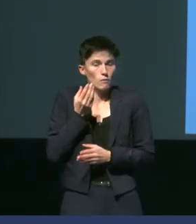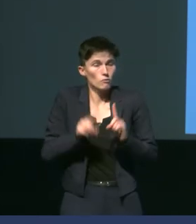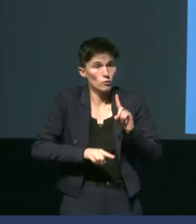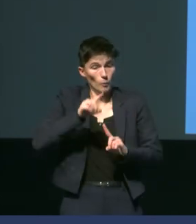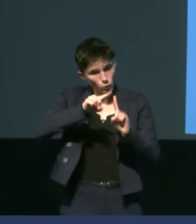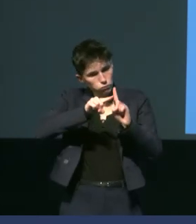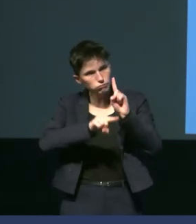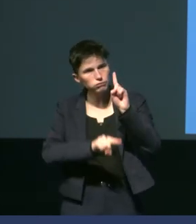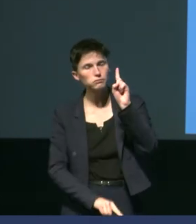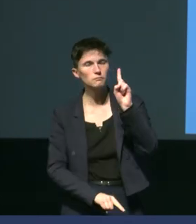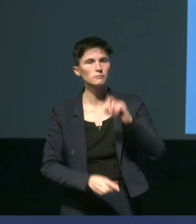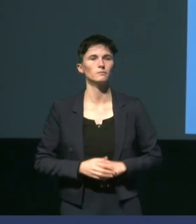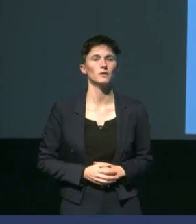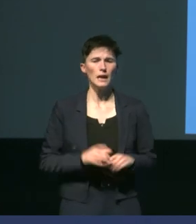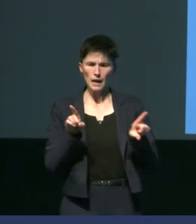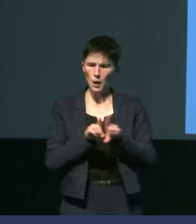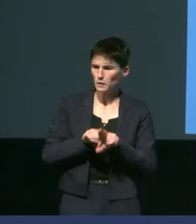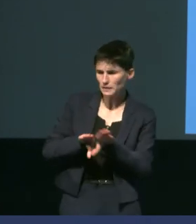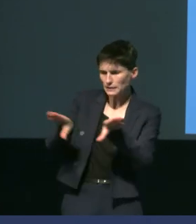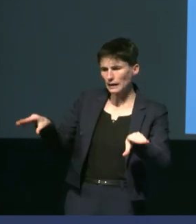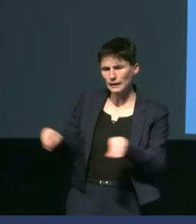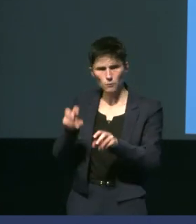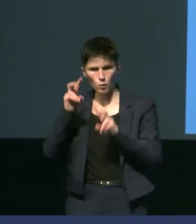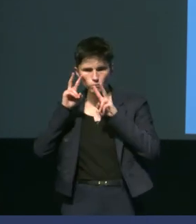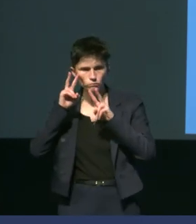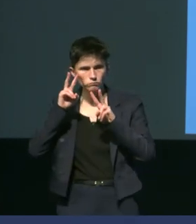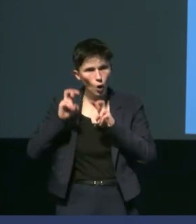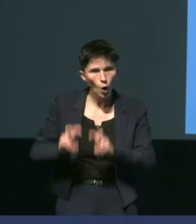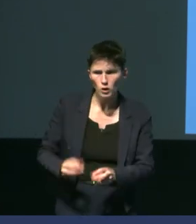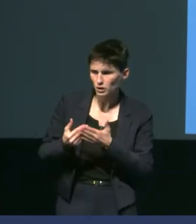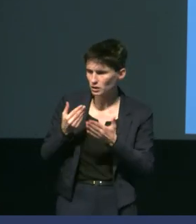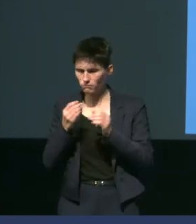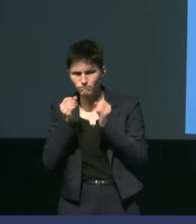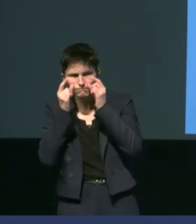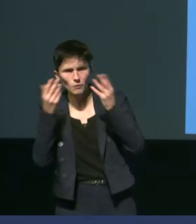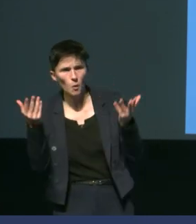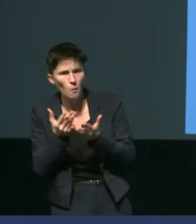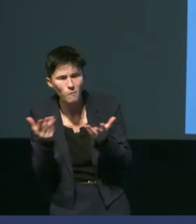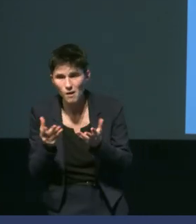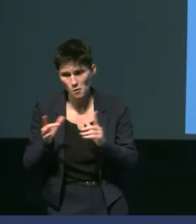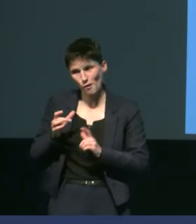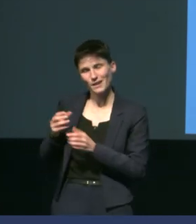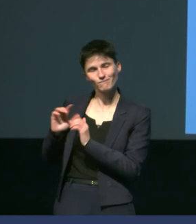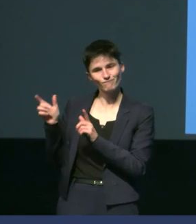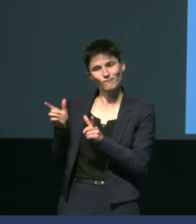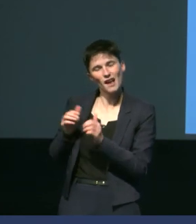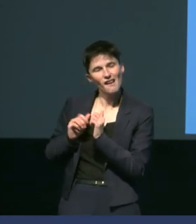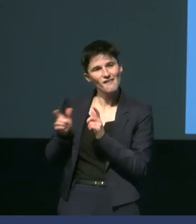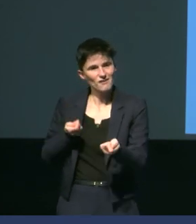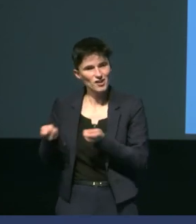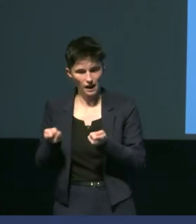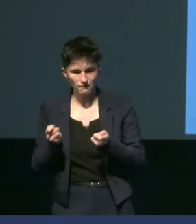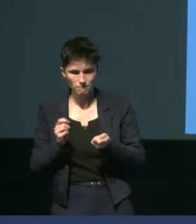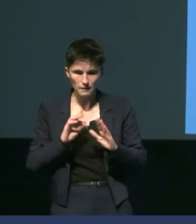surpris cette équipe de recherche qui est qui a été menée par yvan de riche c'est que à la fin de la journée tous les tissus vont